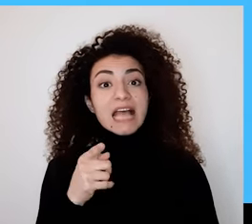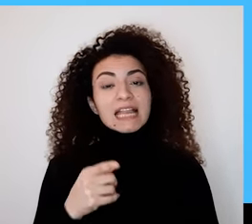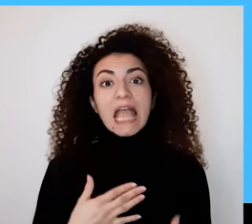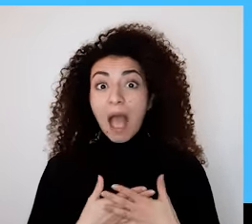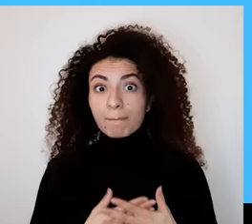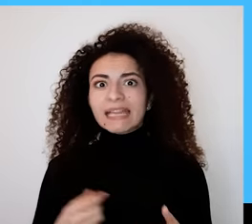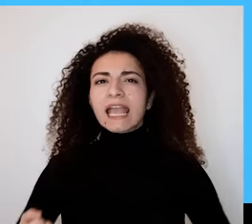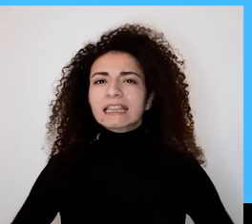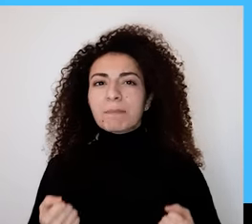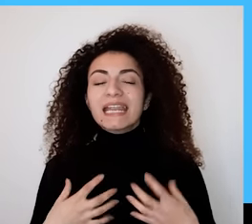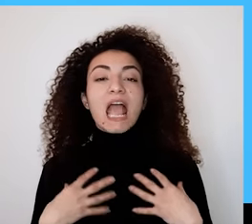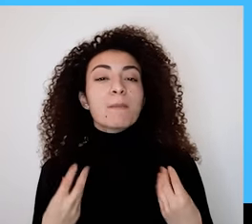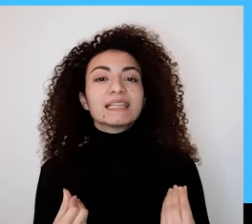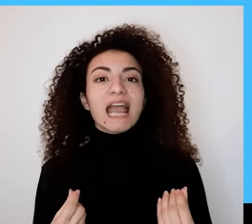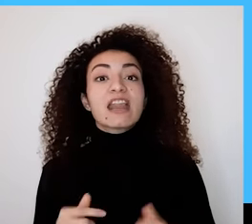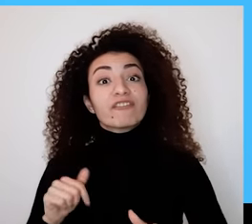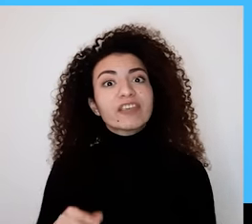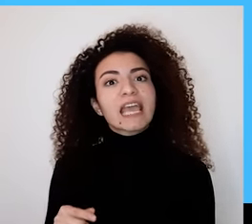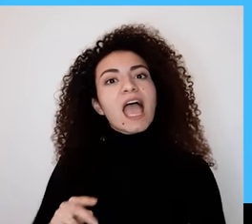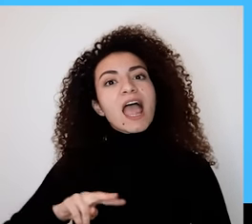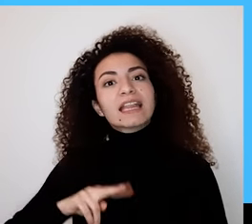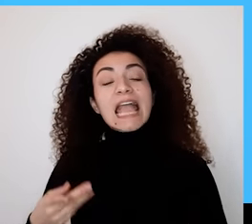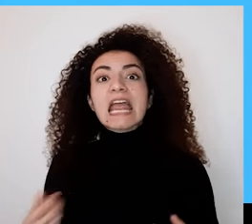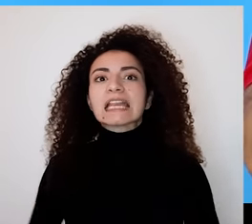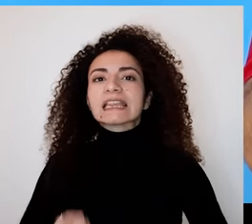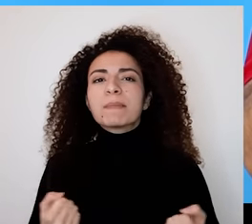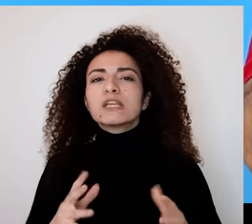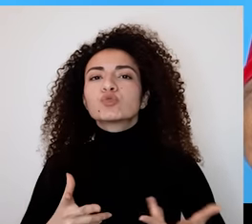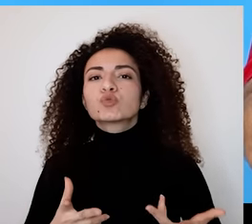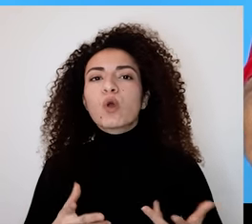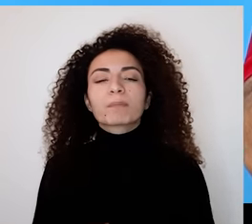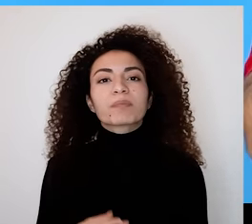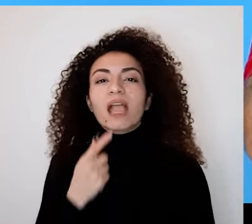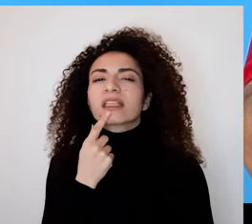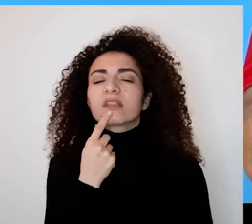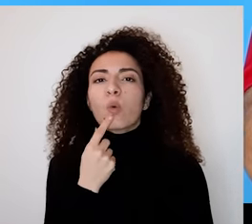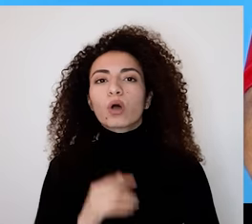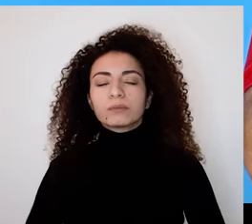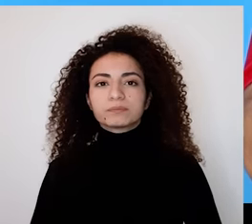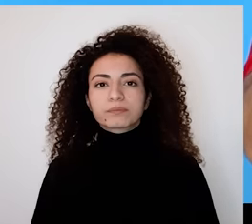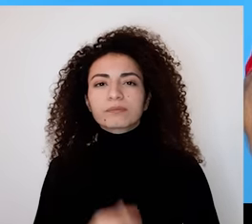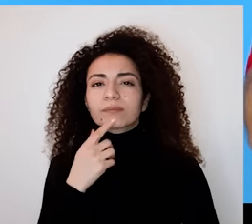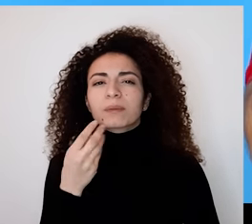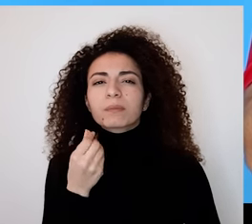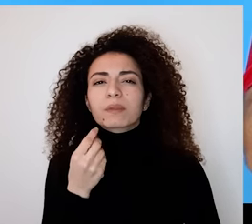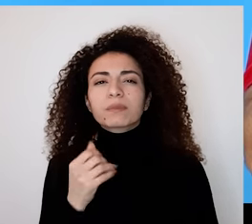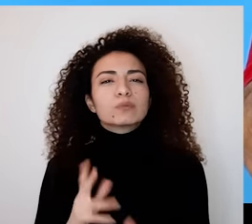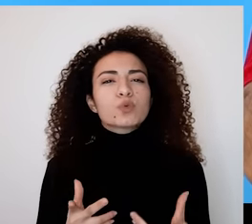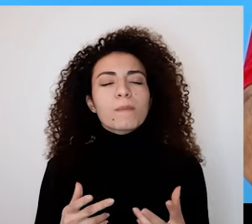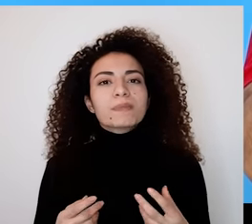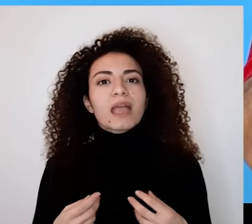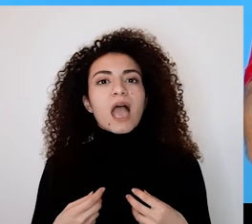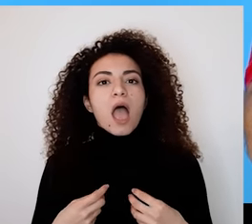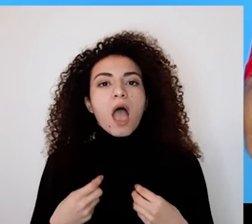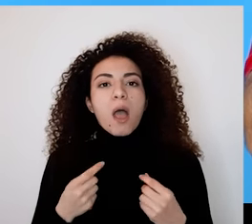حبيت اختبار الأمتنين بدأيكي لأكتشاف اختبار التذوق يلي بينصح فيه علم النفس الإيجابة ميزة التذوق أنه